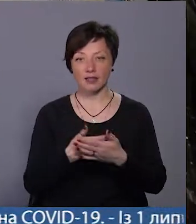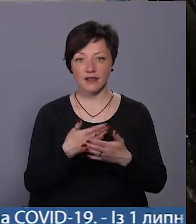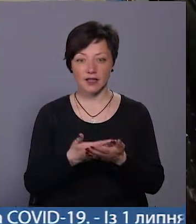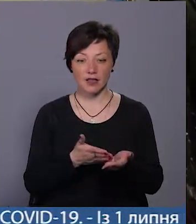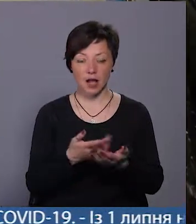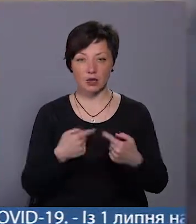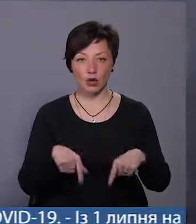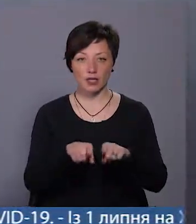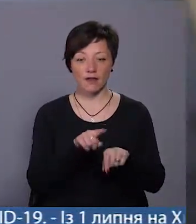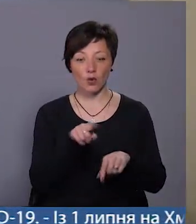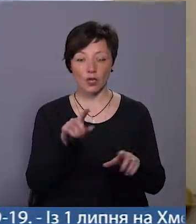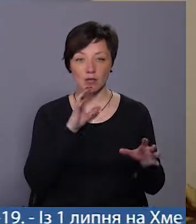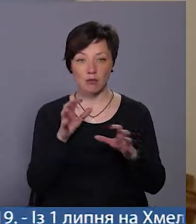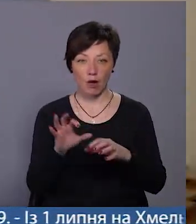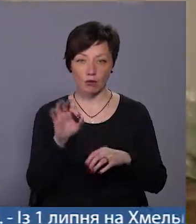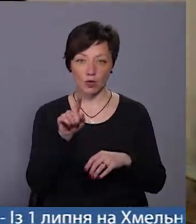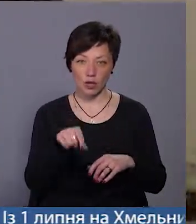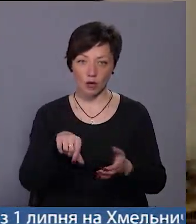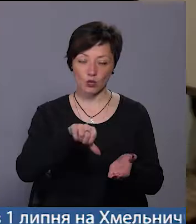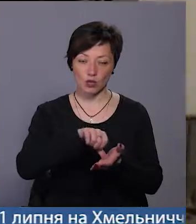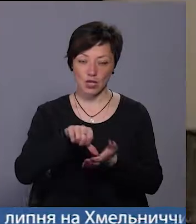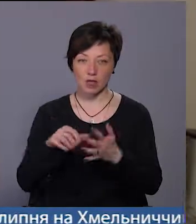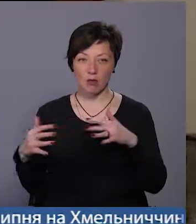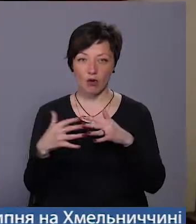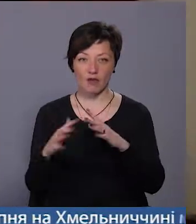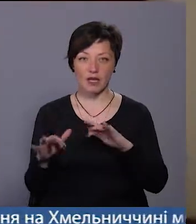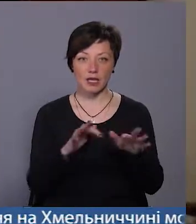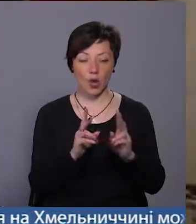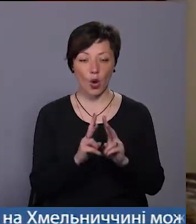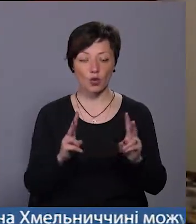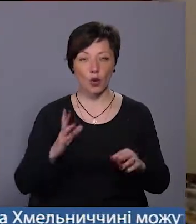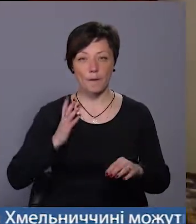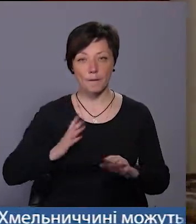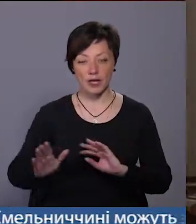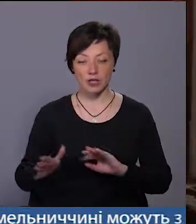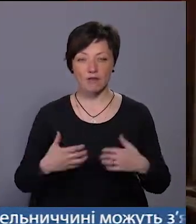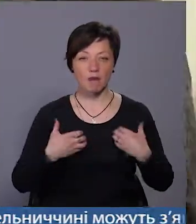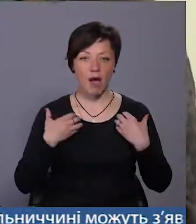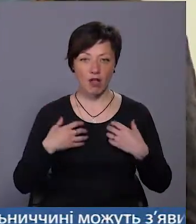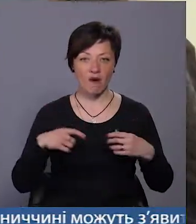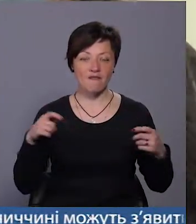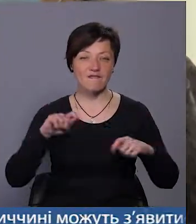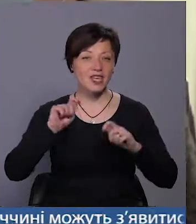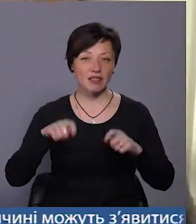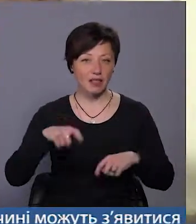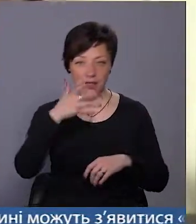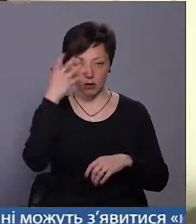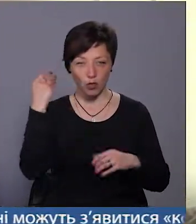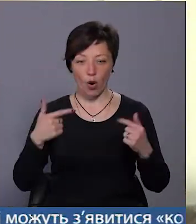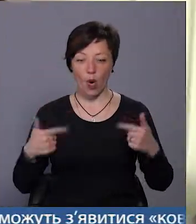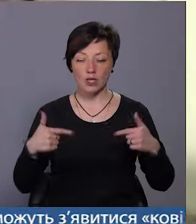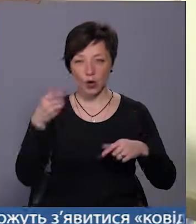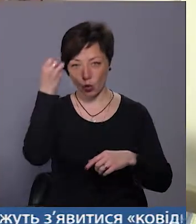організацій. Саме вони дбають про те, аби і учасників бойових дій, і тих, хто пережив пекло війни, не забули. Для гостей у культурно